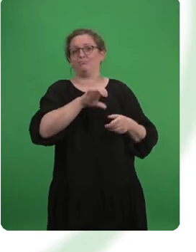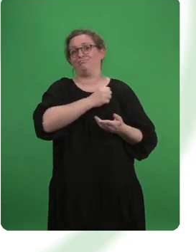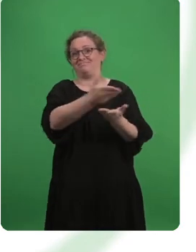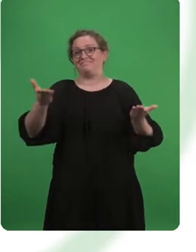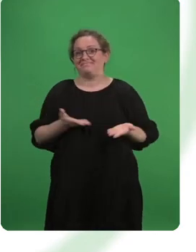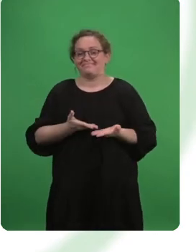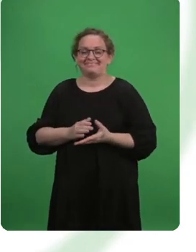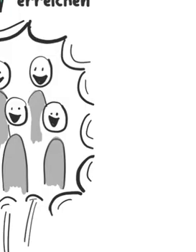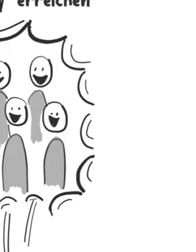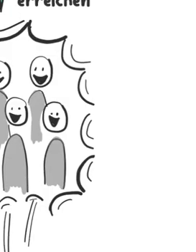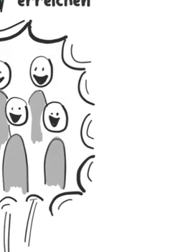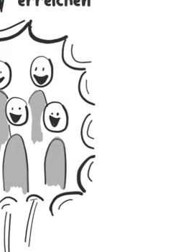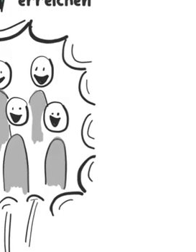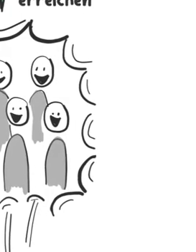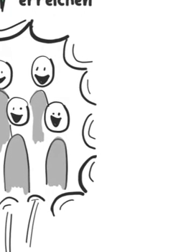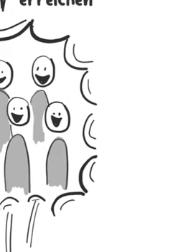Unternehmen selbst.